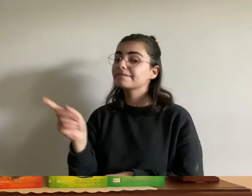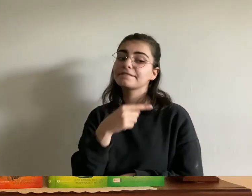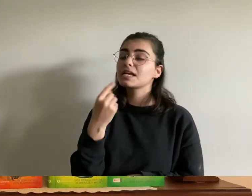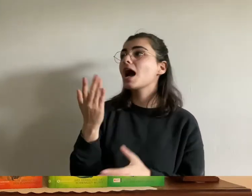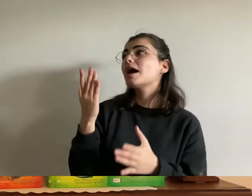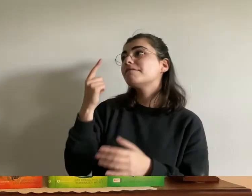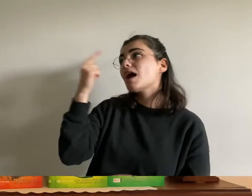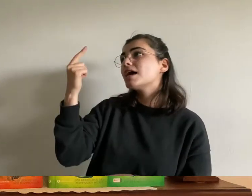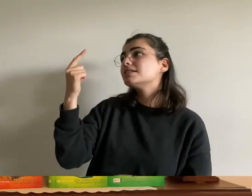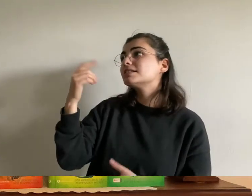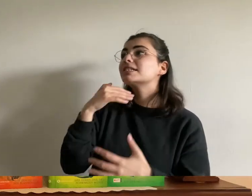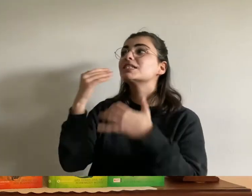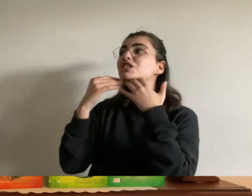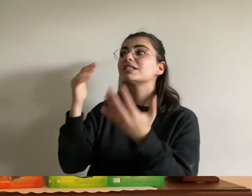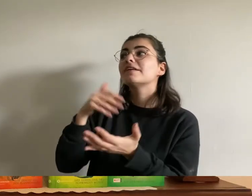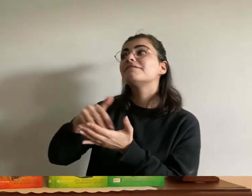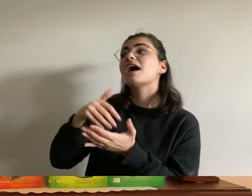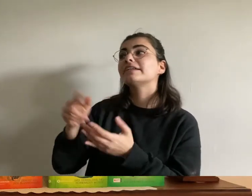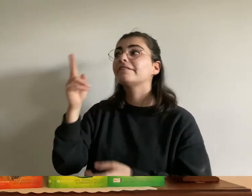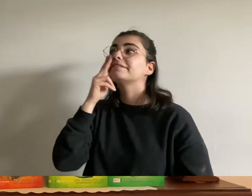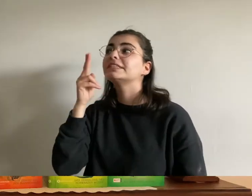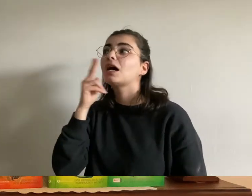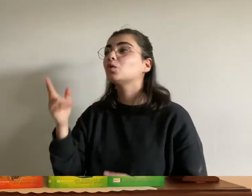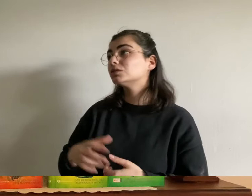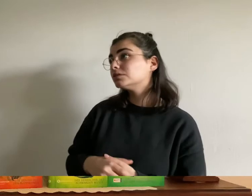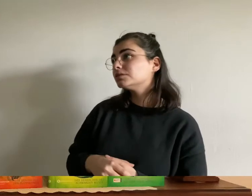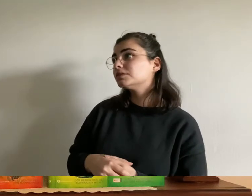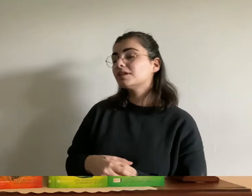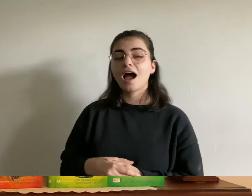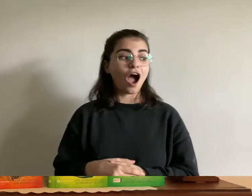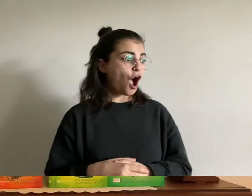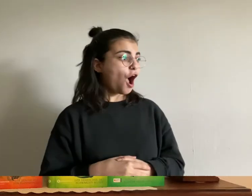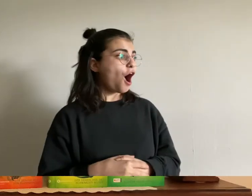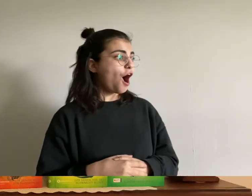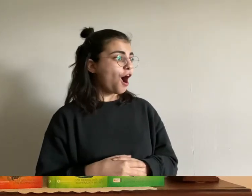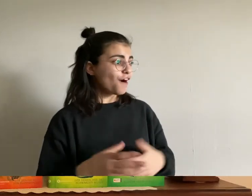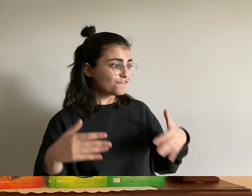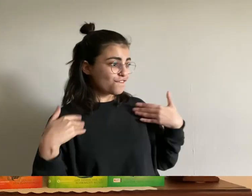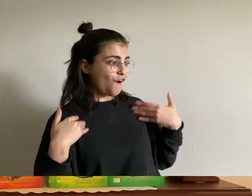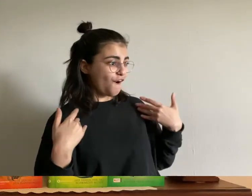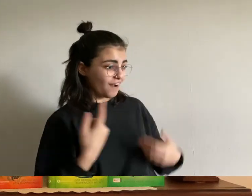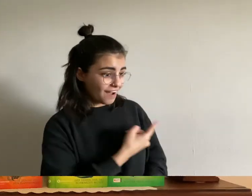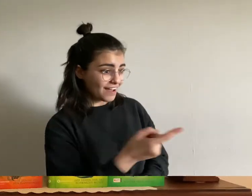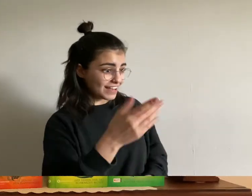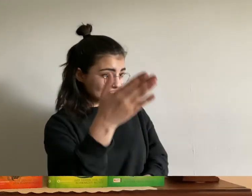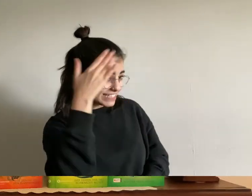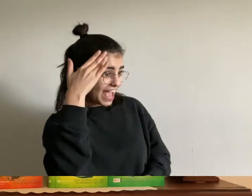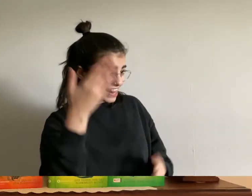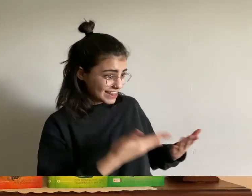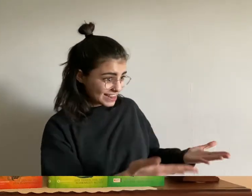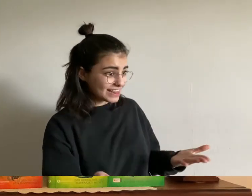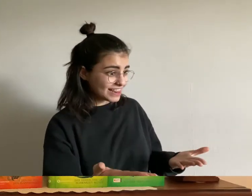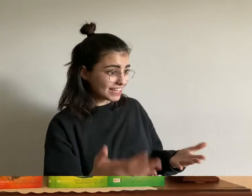noch eine bestie besiegt jossi grinste bereit ihr seid es also wirklich rief er erfreut die helden meiner